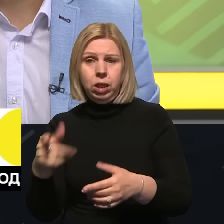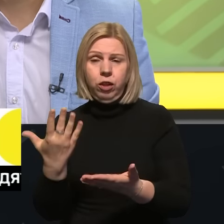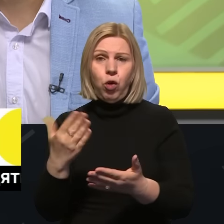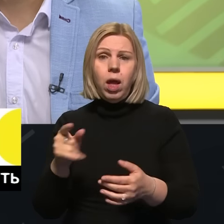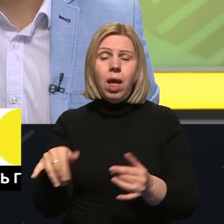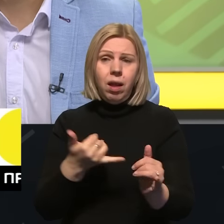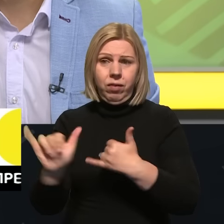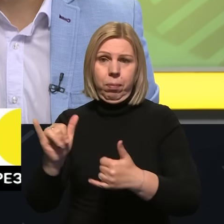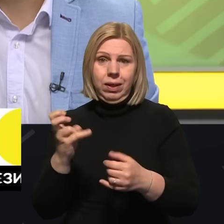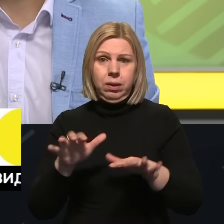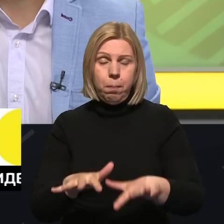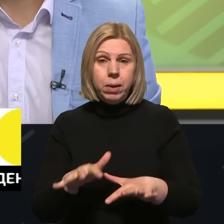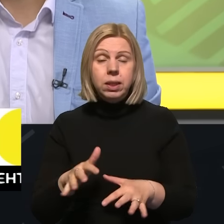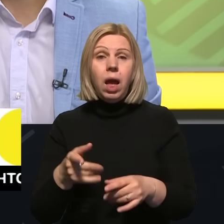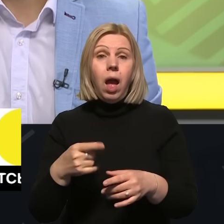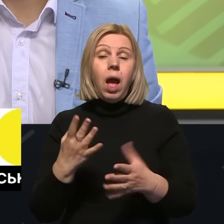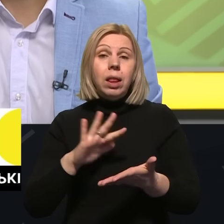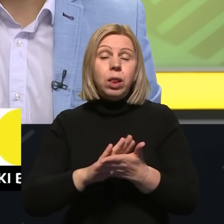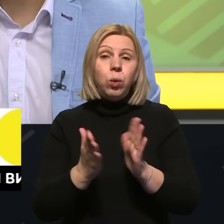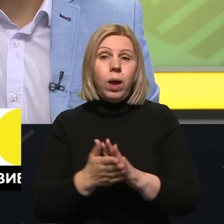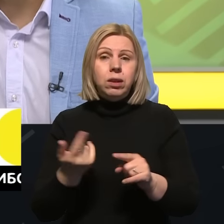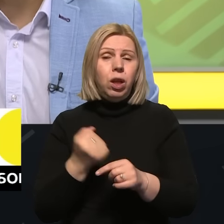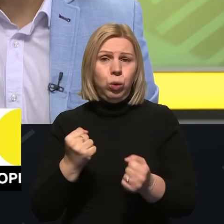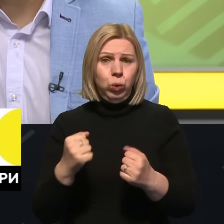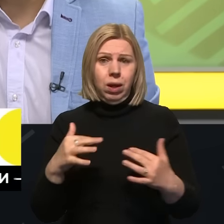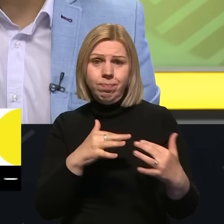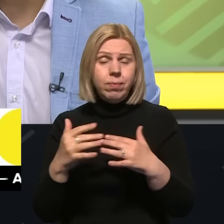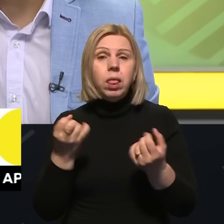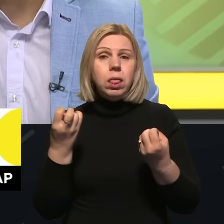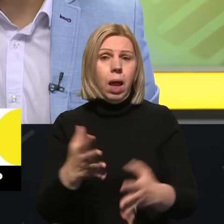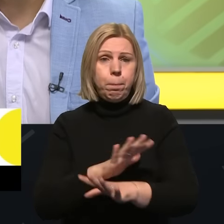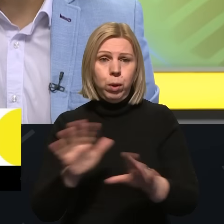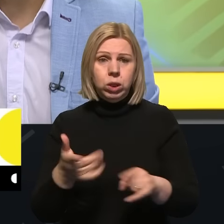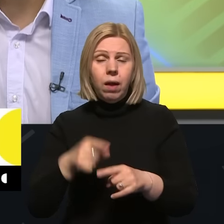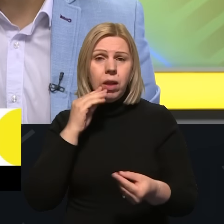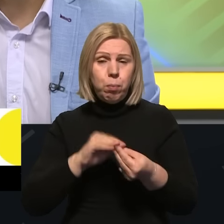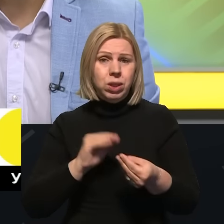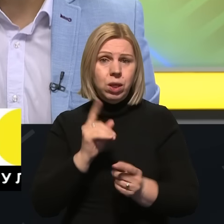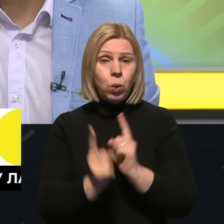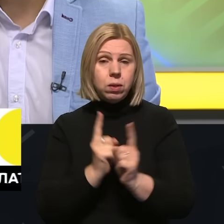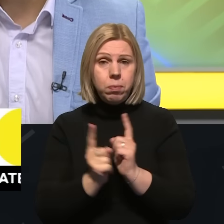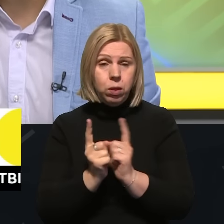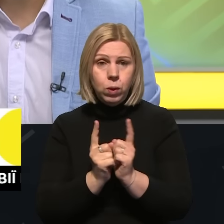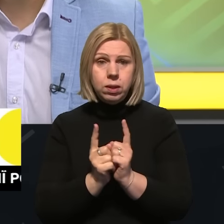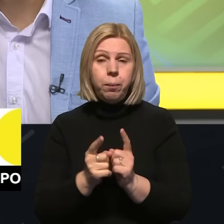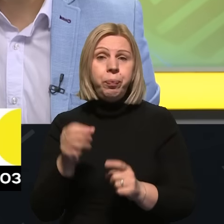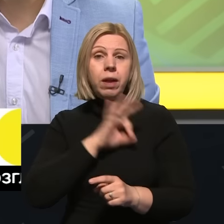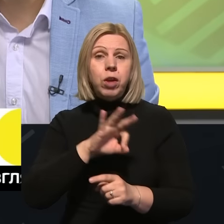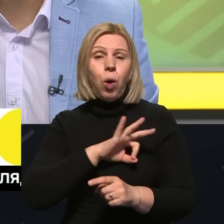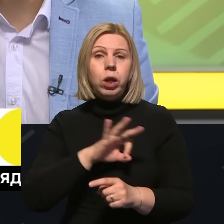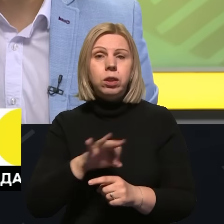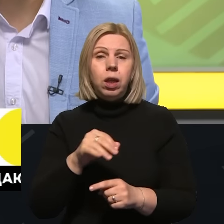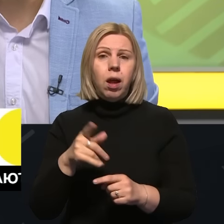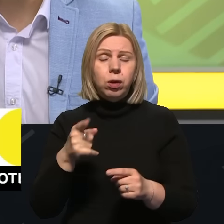вибиваємо з рубежів. Тактична ж ситуація досить динамічна, непроста, і вона постійно змінюється. Використовуючи